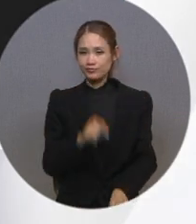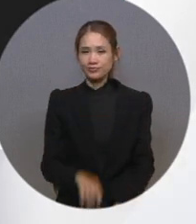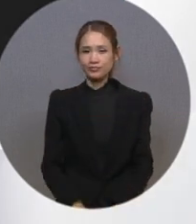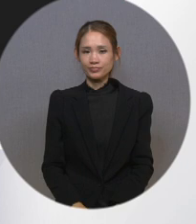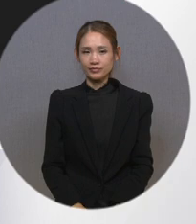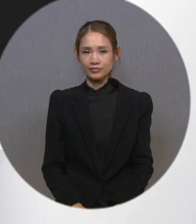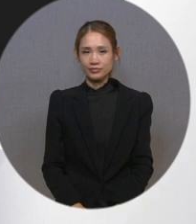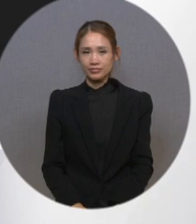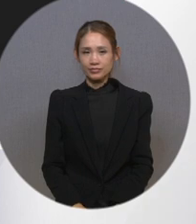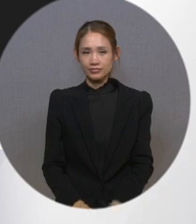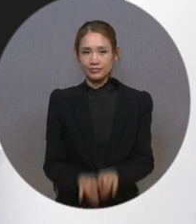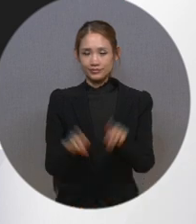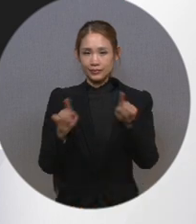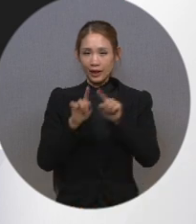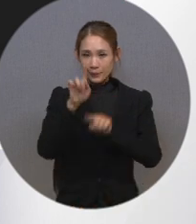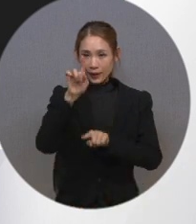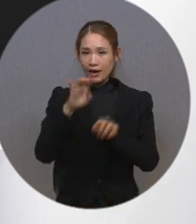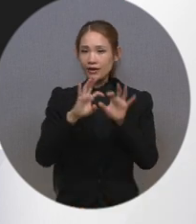방향키를 이용해